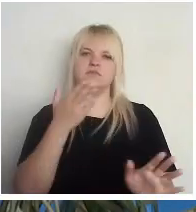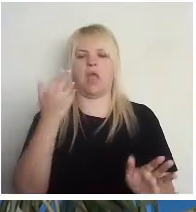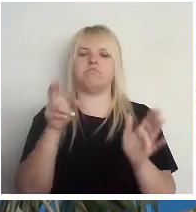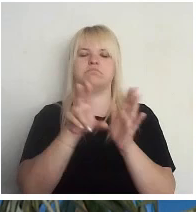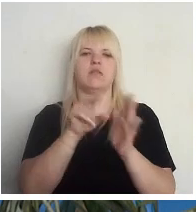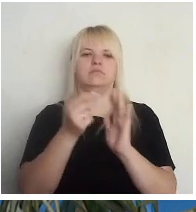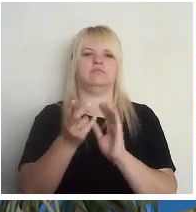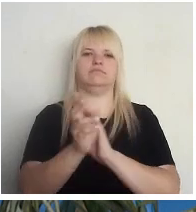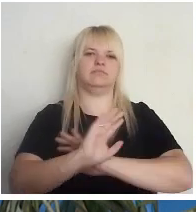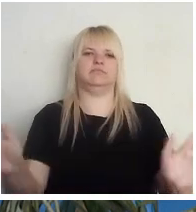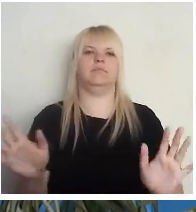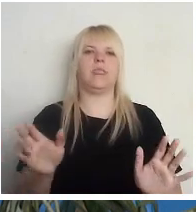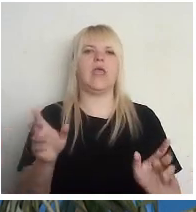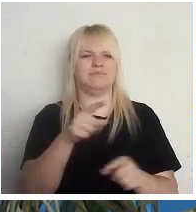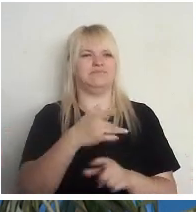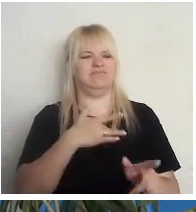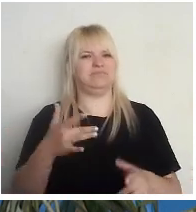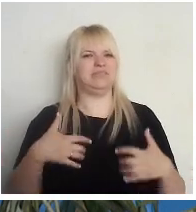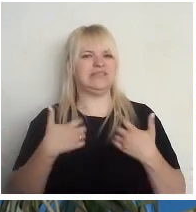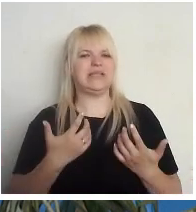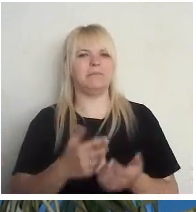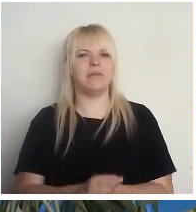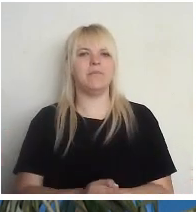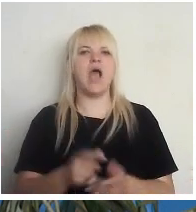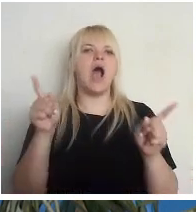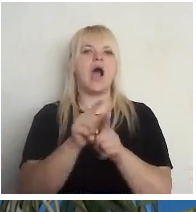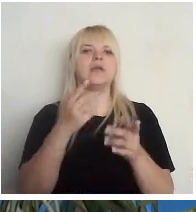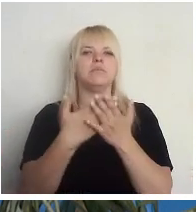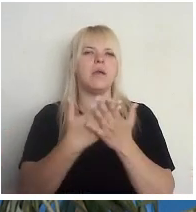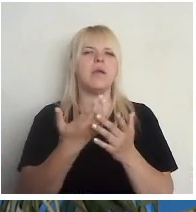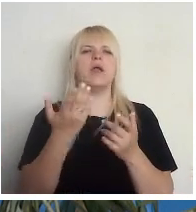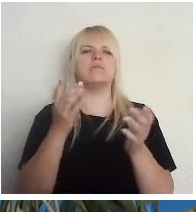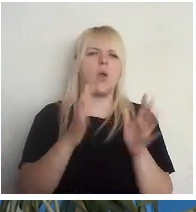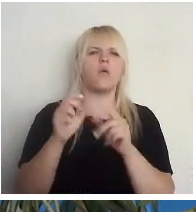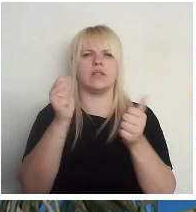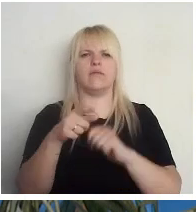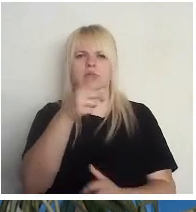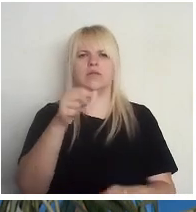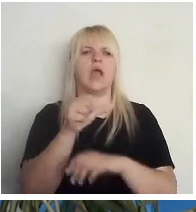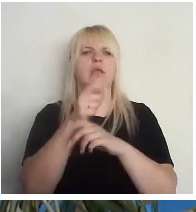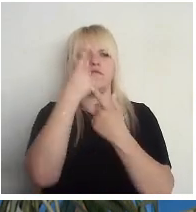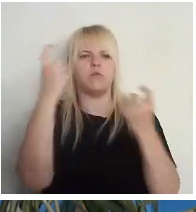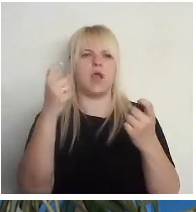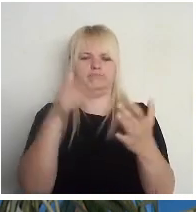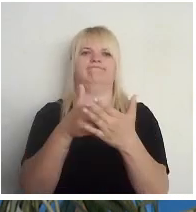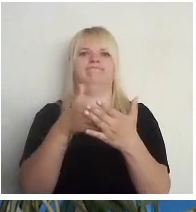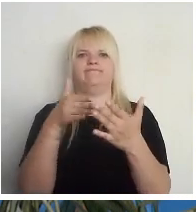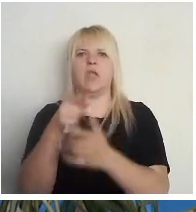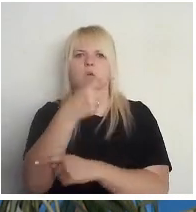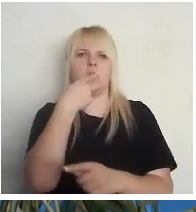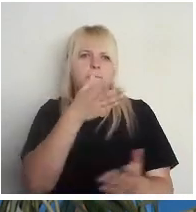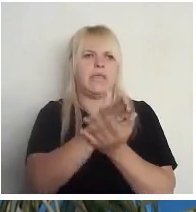lielākā bistamība vai arī kaut kādā veidā ierobežot šo informāciju, tas, ko tu saki par to, par to piemību,